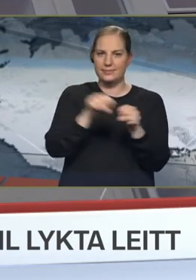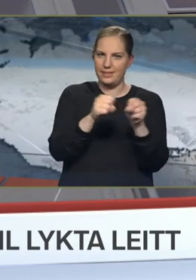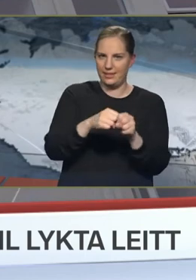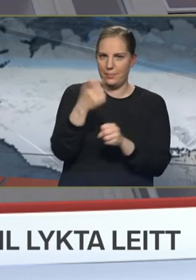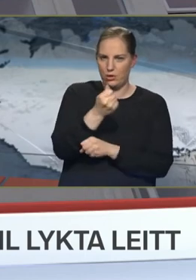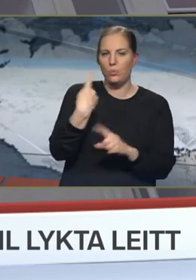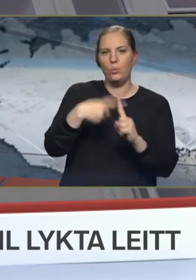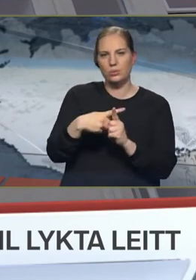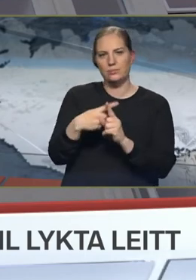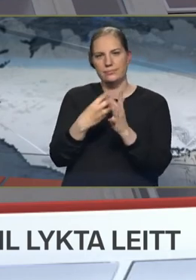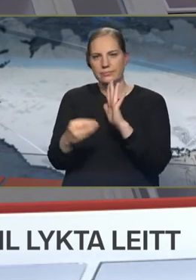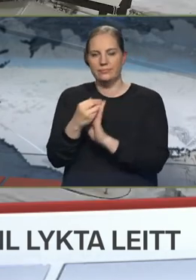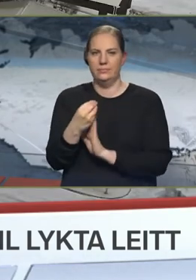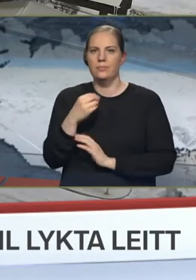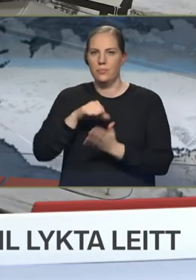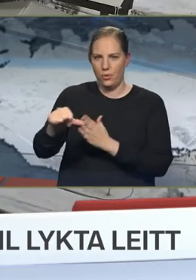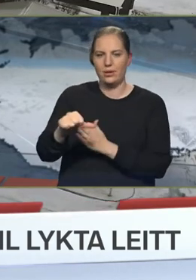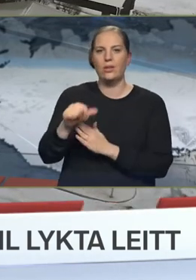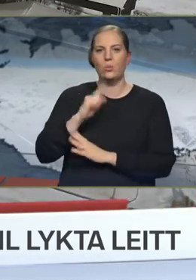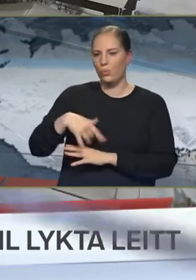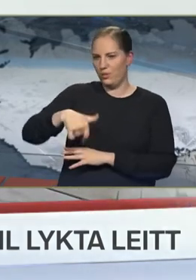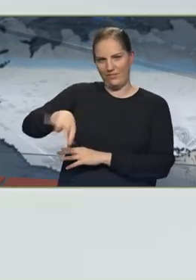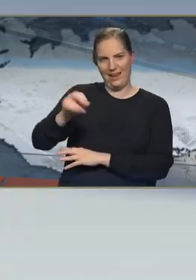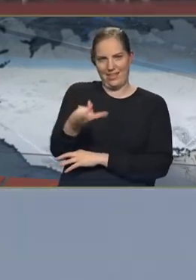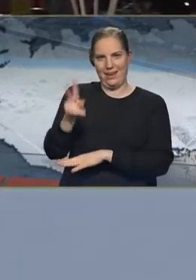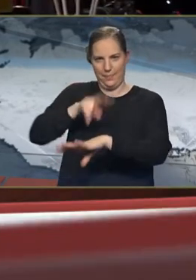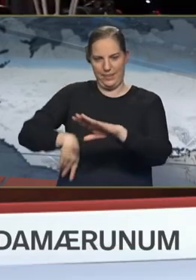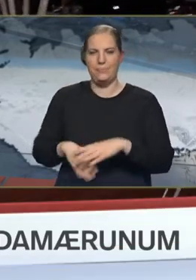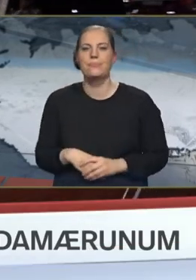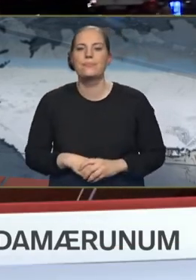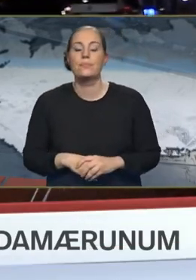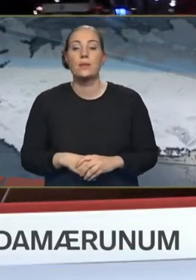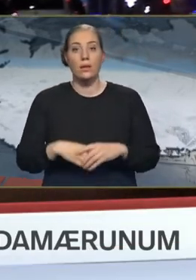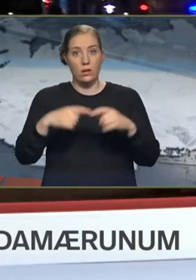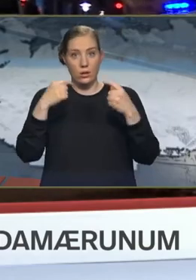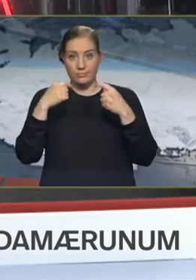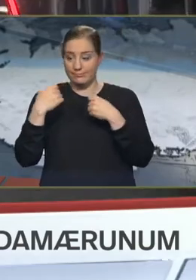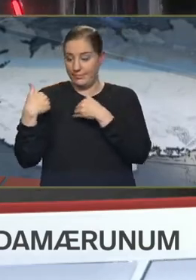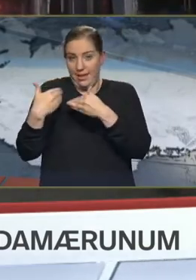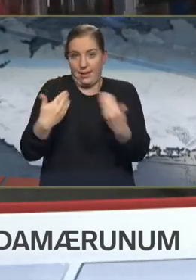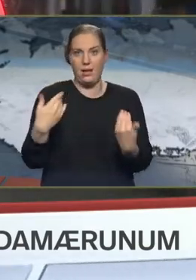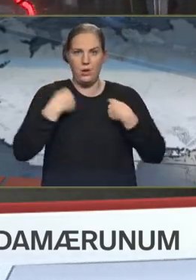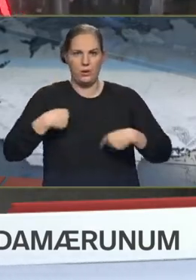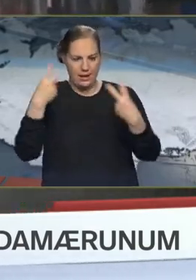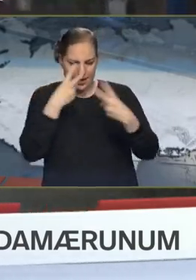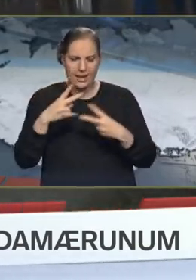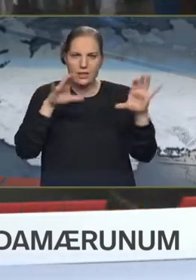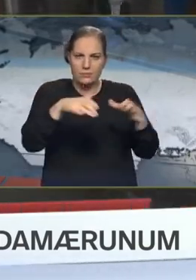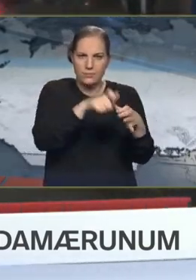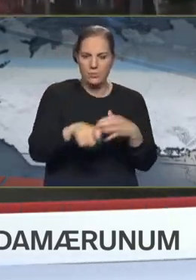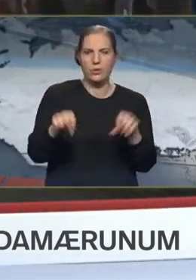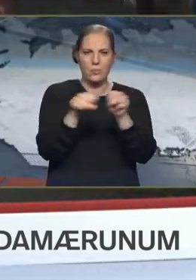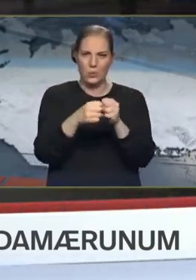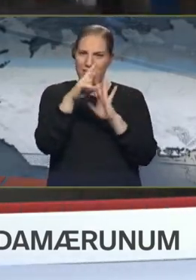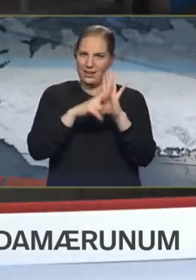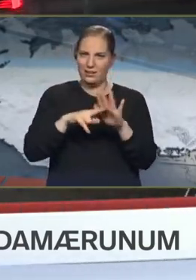bætur fyrir að gengi hefur verið framhjá þeim við skipin í landsrétt. Lögregla hefur undanfarnar daga leitað að hópa í manna sem bröyti reglur